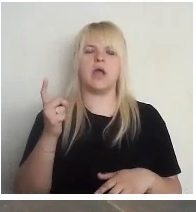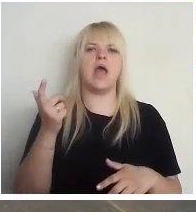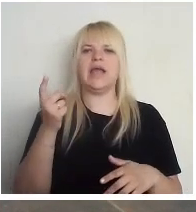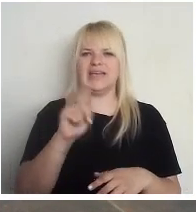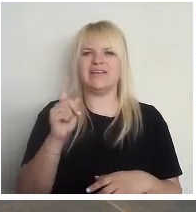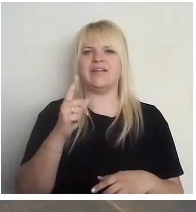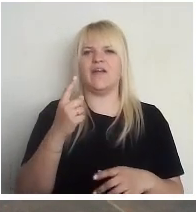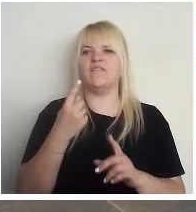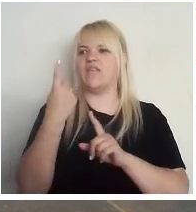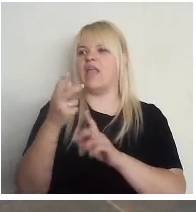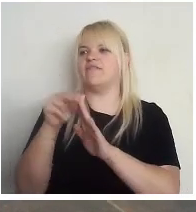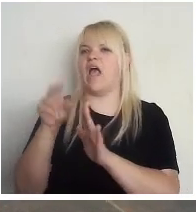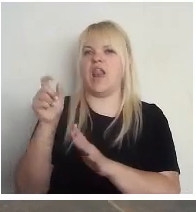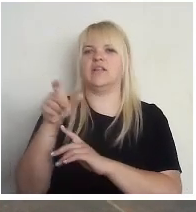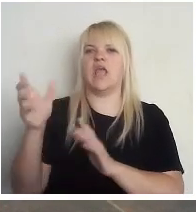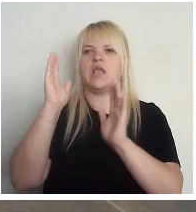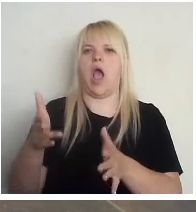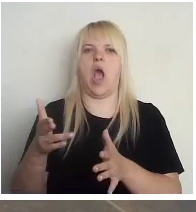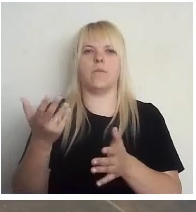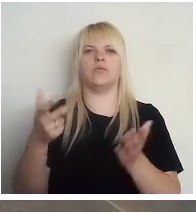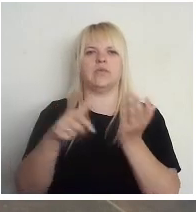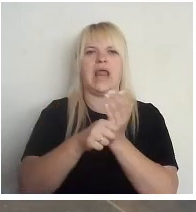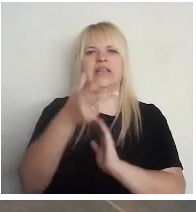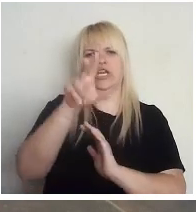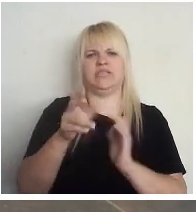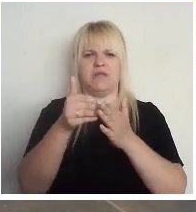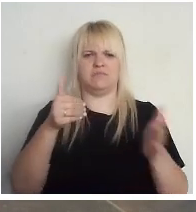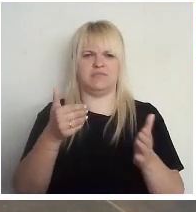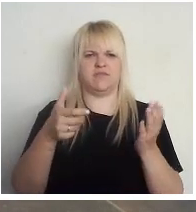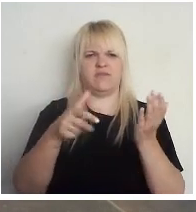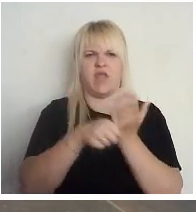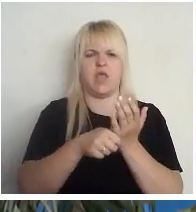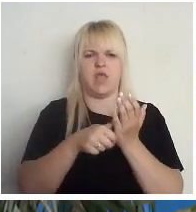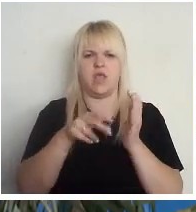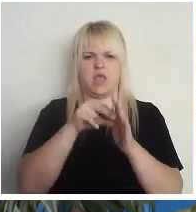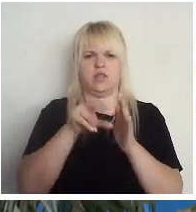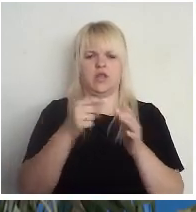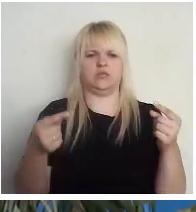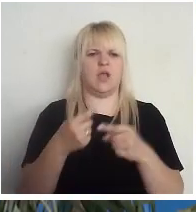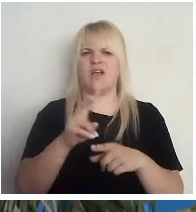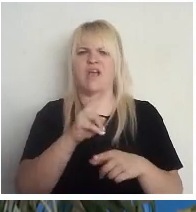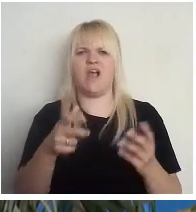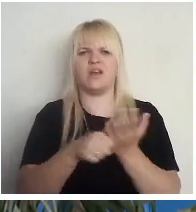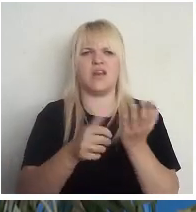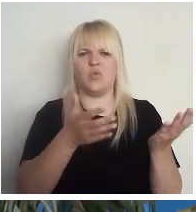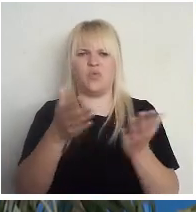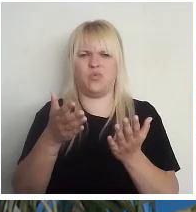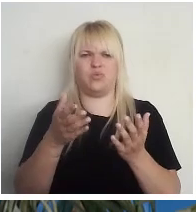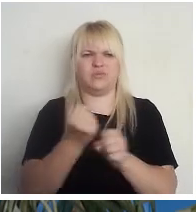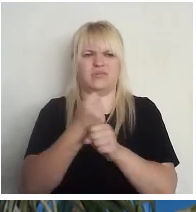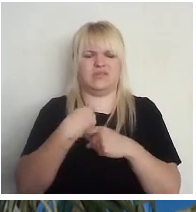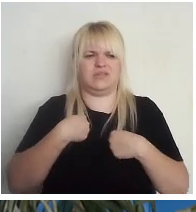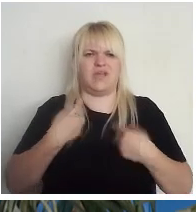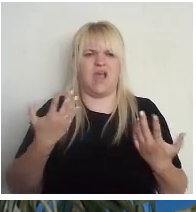vieniem vēlētājiem tur ir jābūt reģistrētiem trīs mēnešus pirms vēlēšanā. Kā reģistrēties? Kur iet? Kas man tagad jādara? Un tad es googlēju,